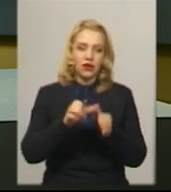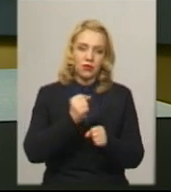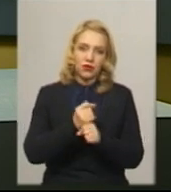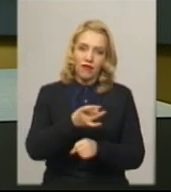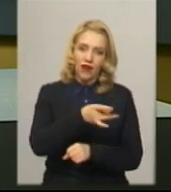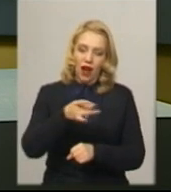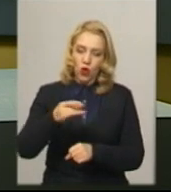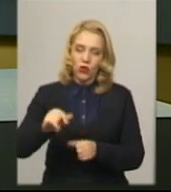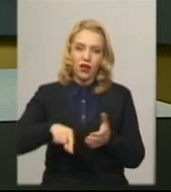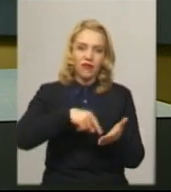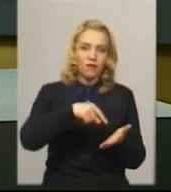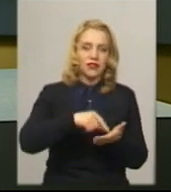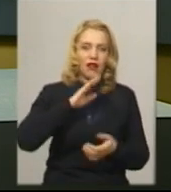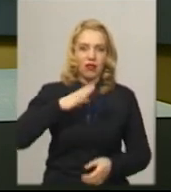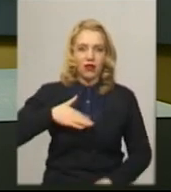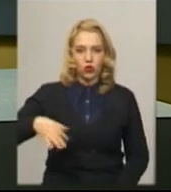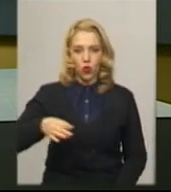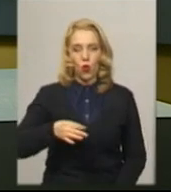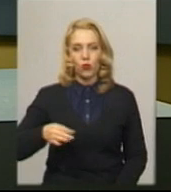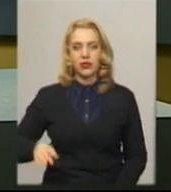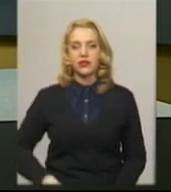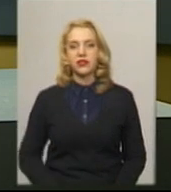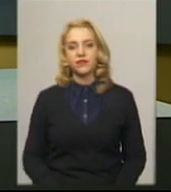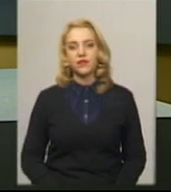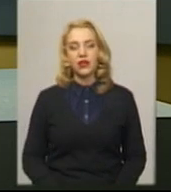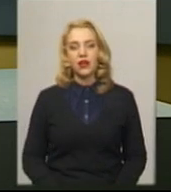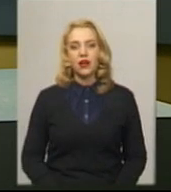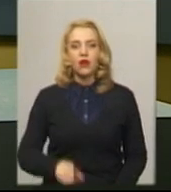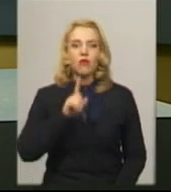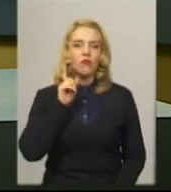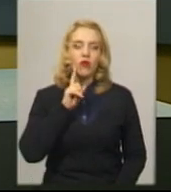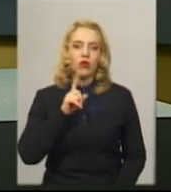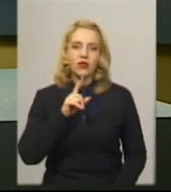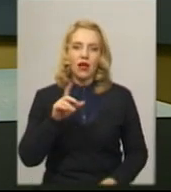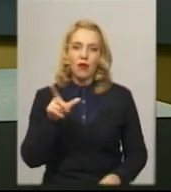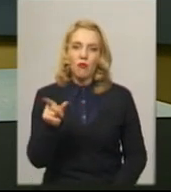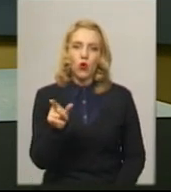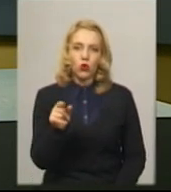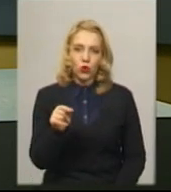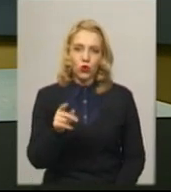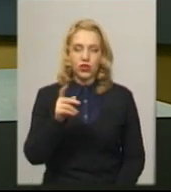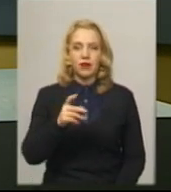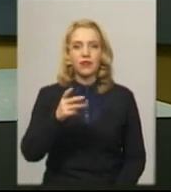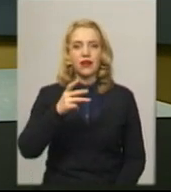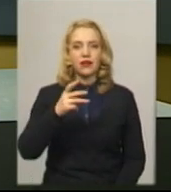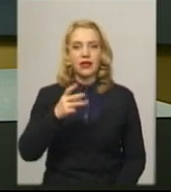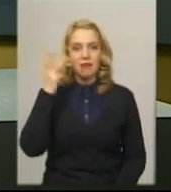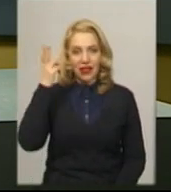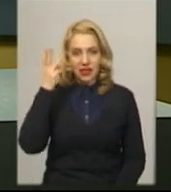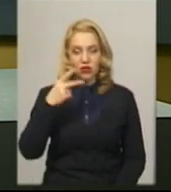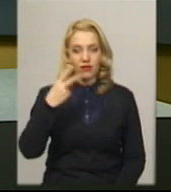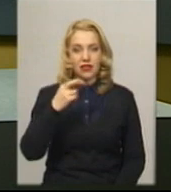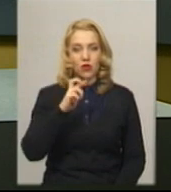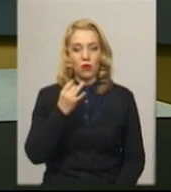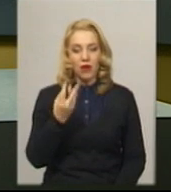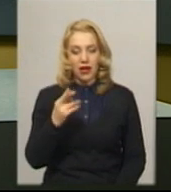містах області, каже чиновник. Молоде подружжя з Хмельницького Максим та Юлія 20 березня повернулися